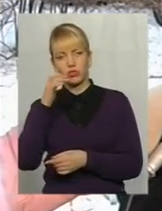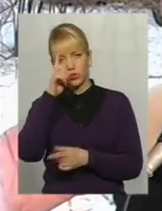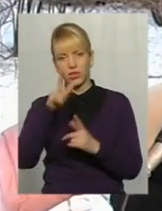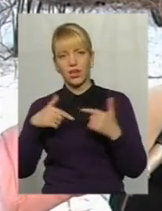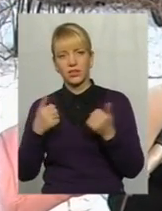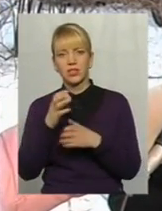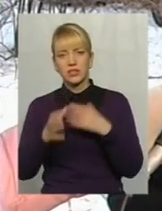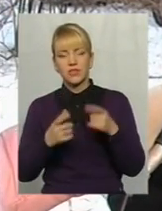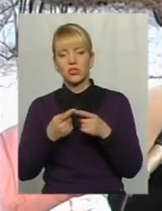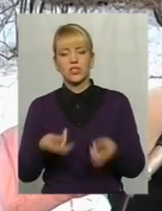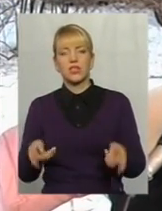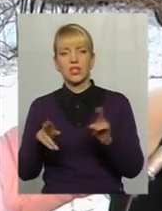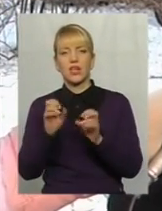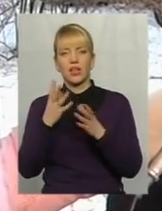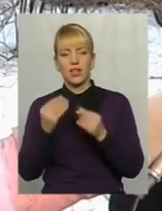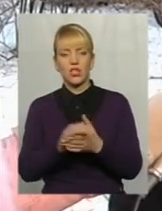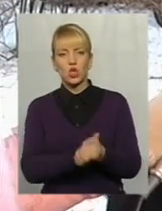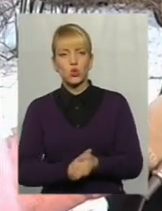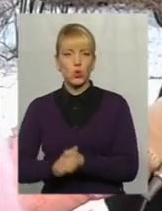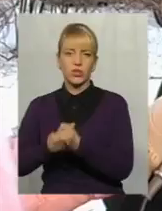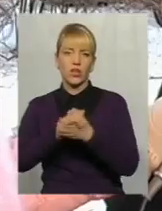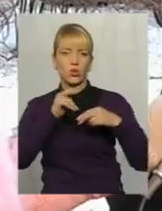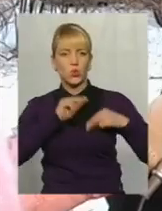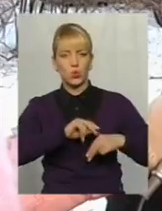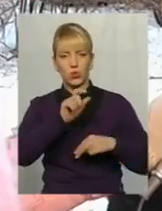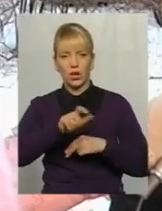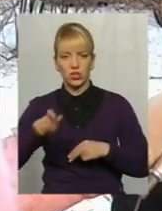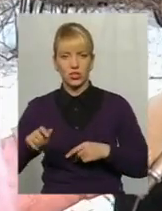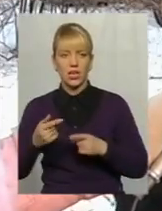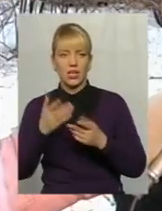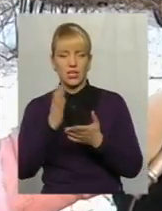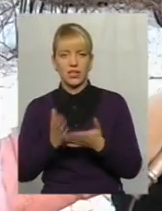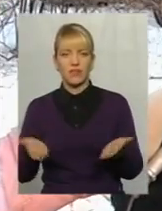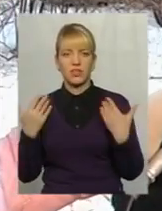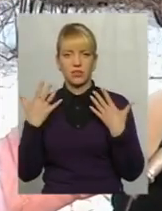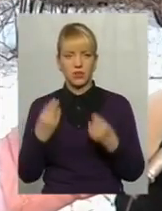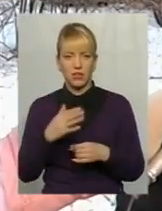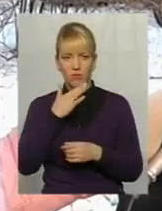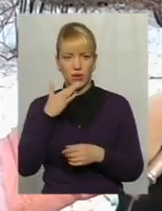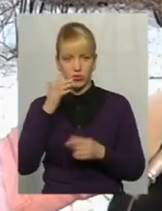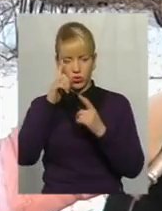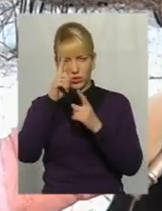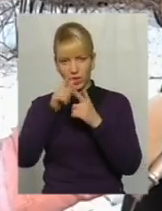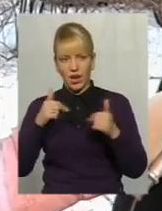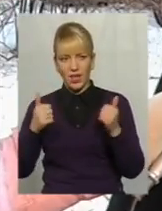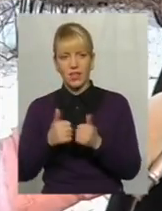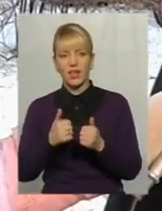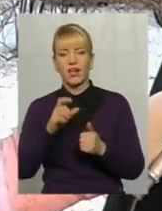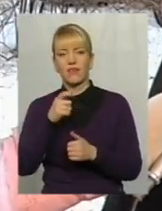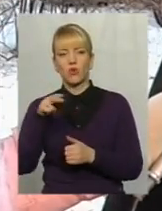воно залишається як День солідарності трудящих. І є, до речі, вихідним днем дуже в багатьох країнах Європи і